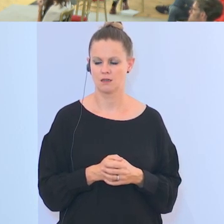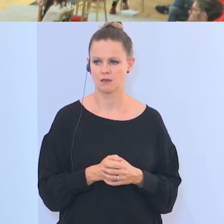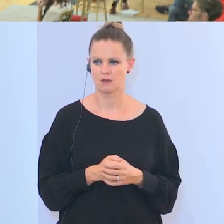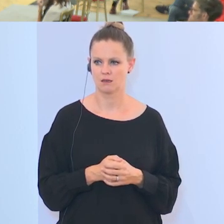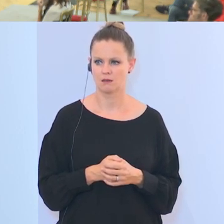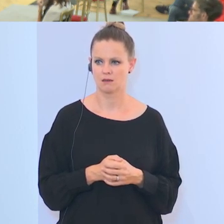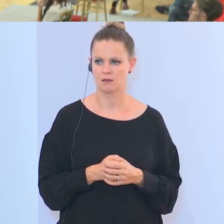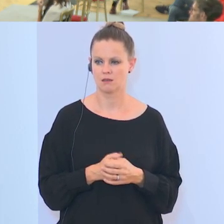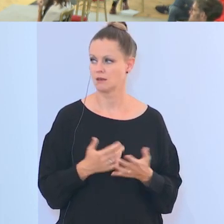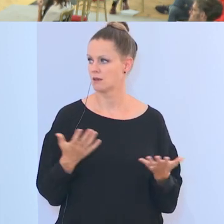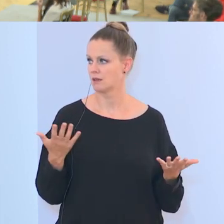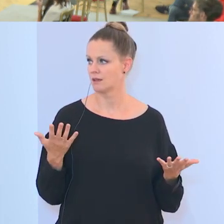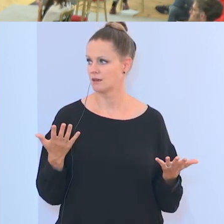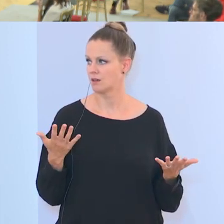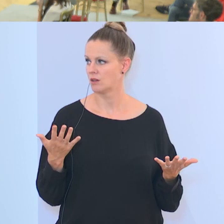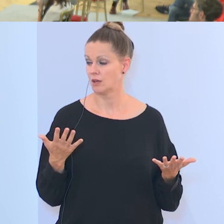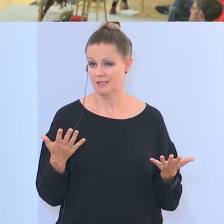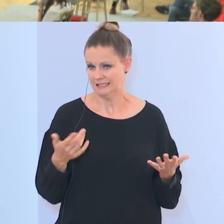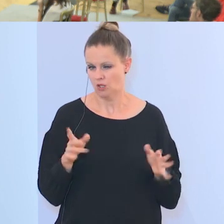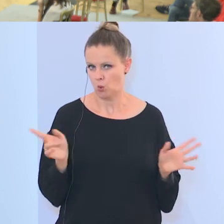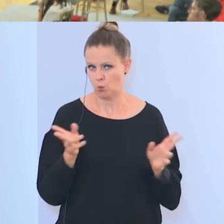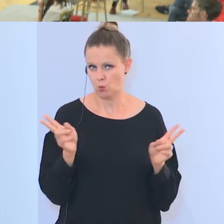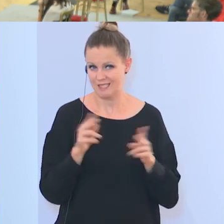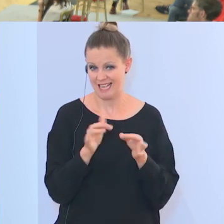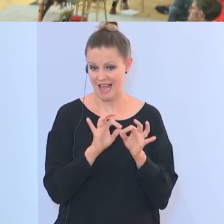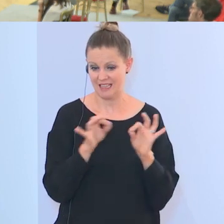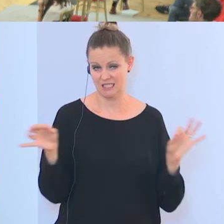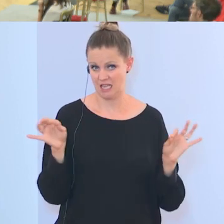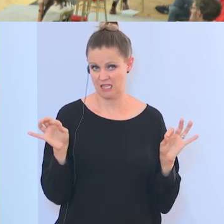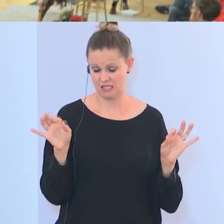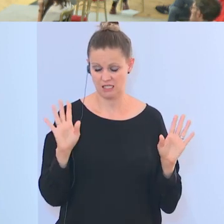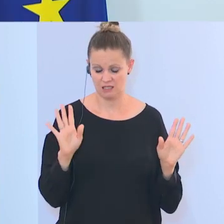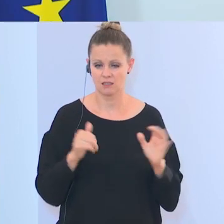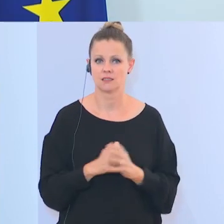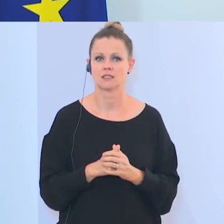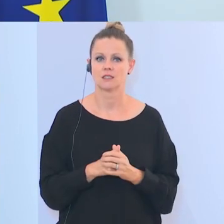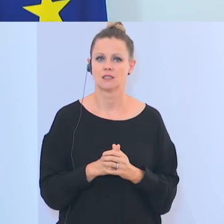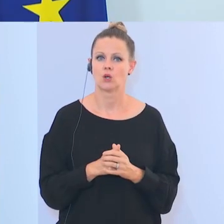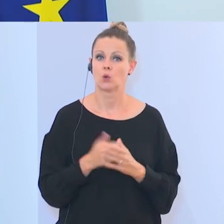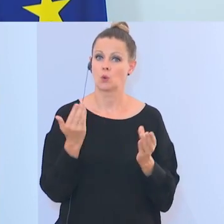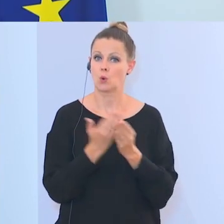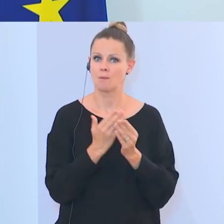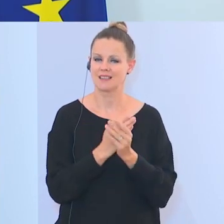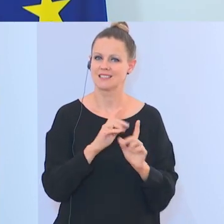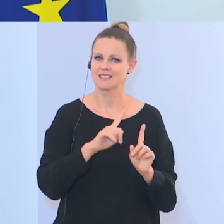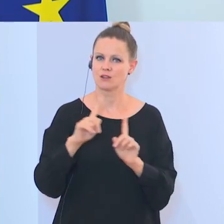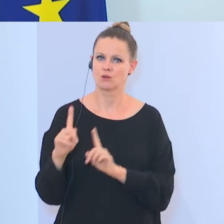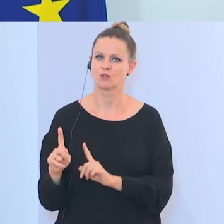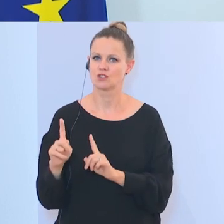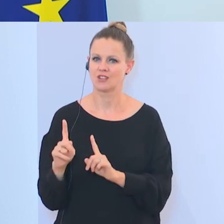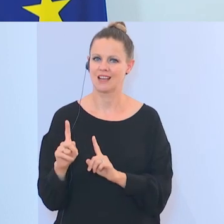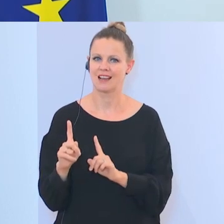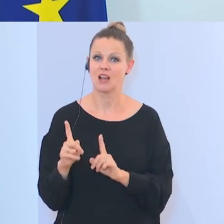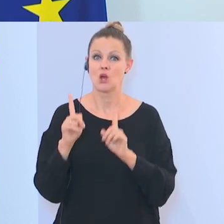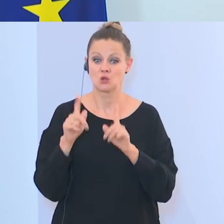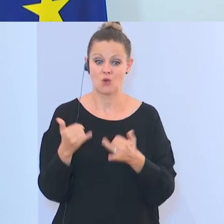Ich sage nur einen Satz, bevor wir zu Zahlen kommen. zwar, ich meine, die Dokumentationsstelle soll das ja erst einmal